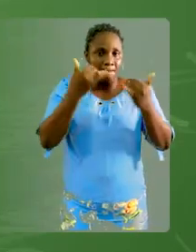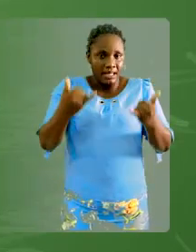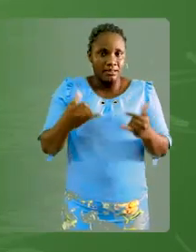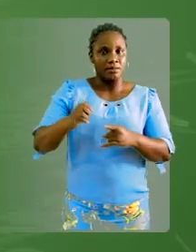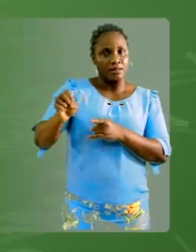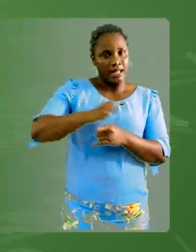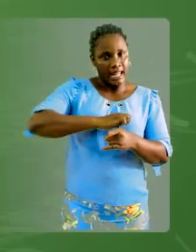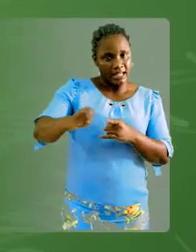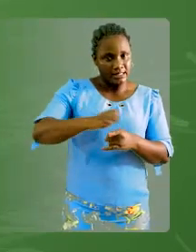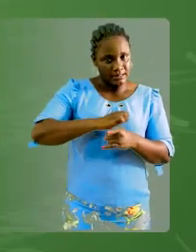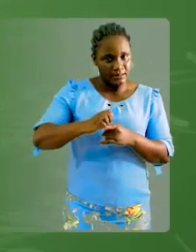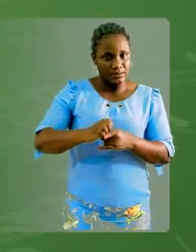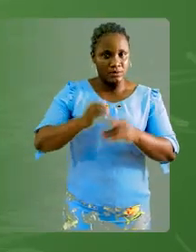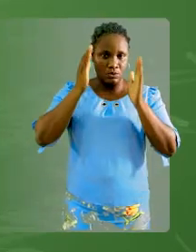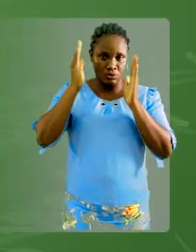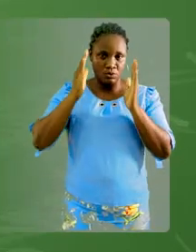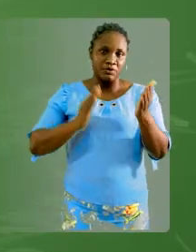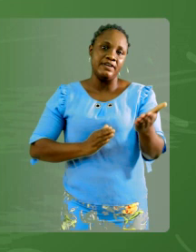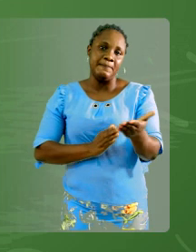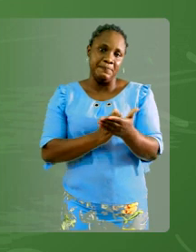exercices. Sous